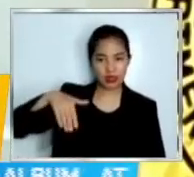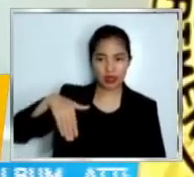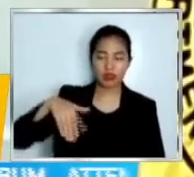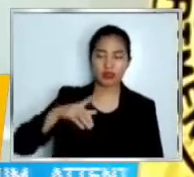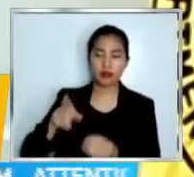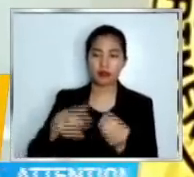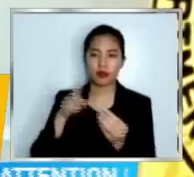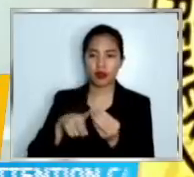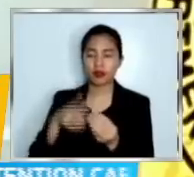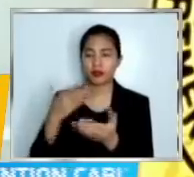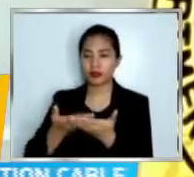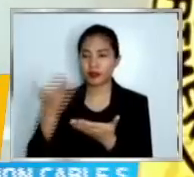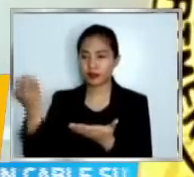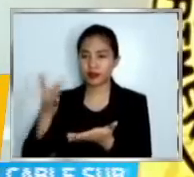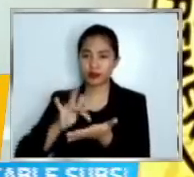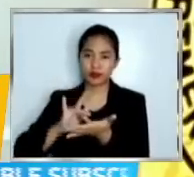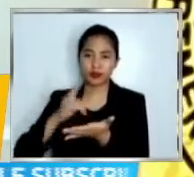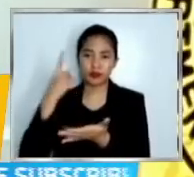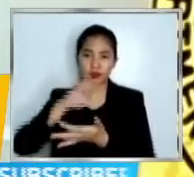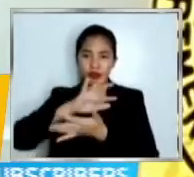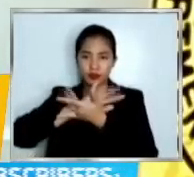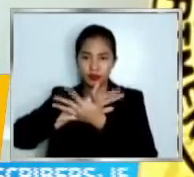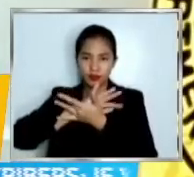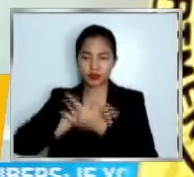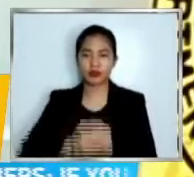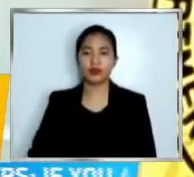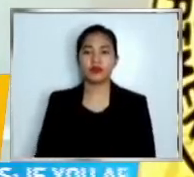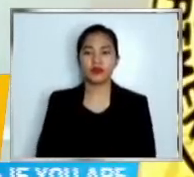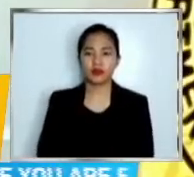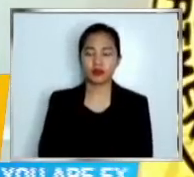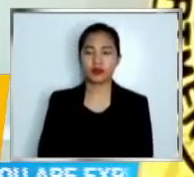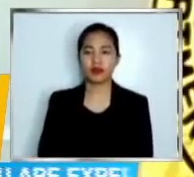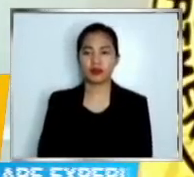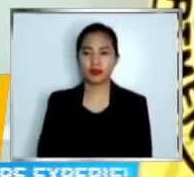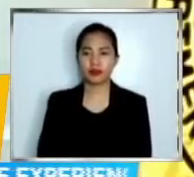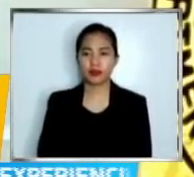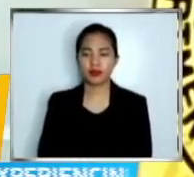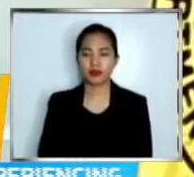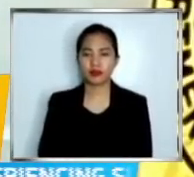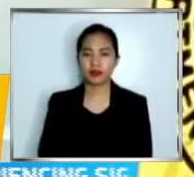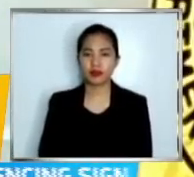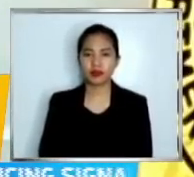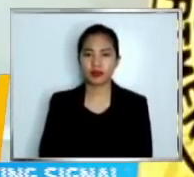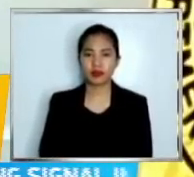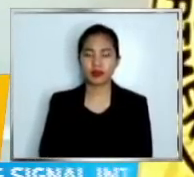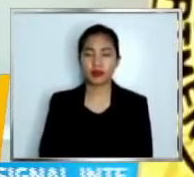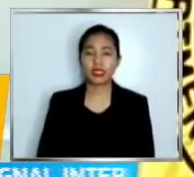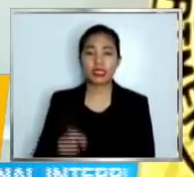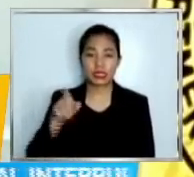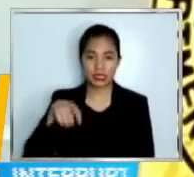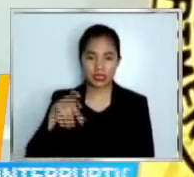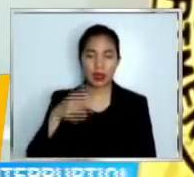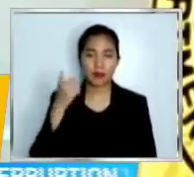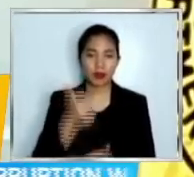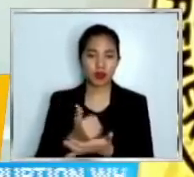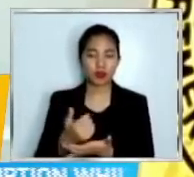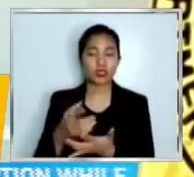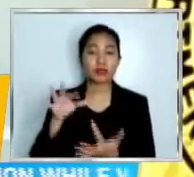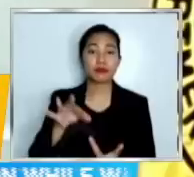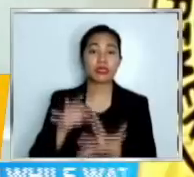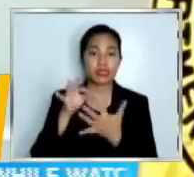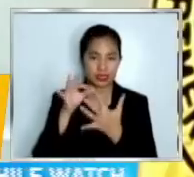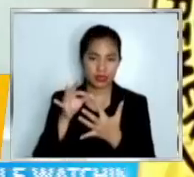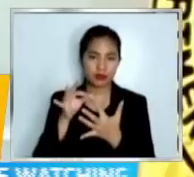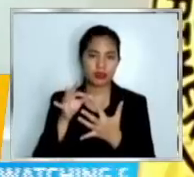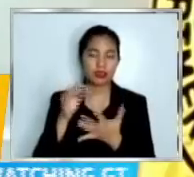kinakilangan na gamot na mabibigyan ng compassionate special permit or emergency use